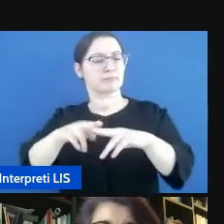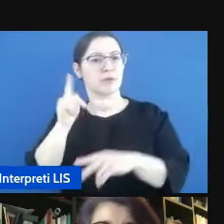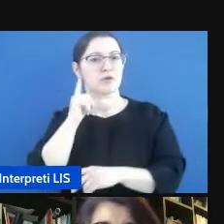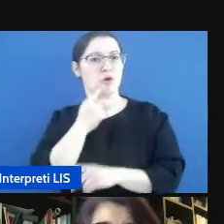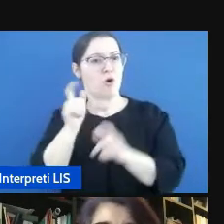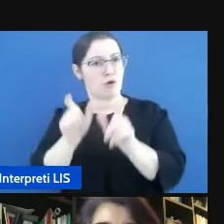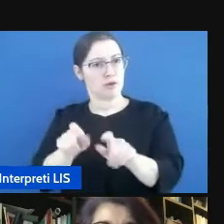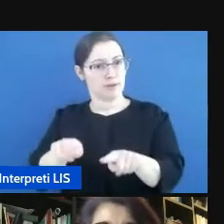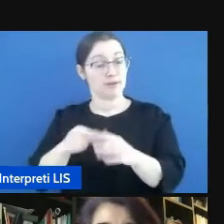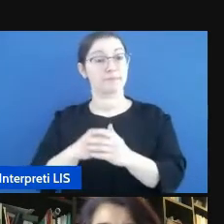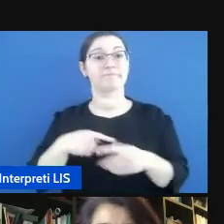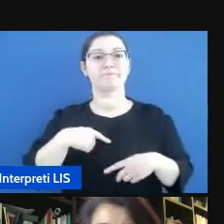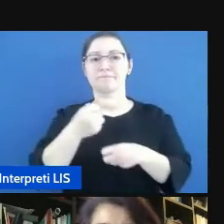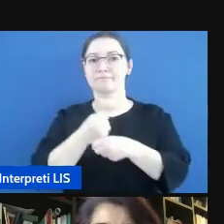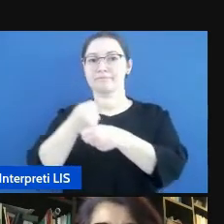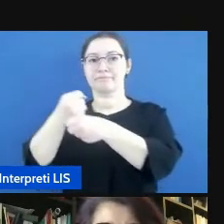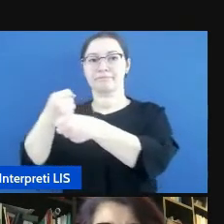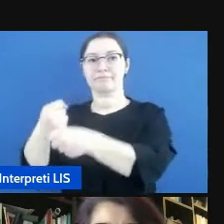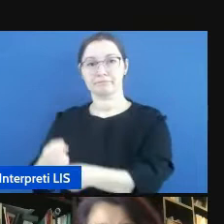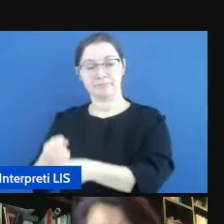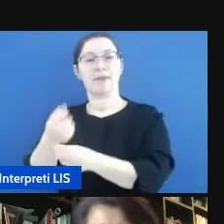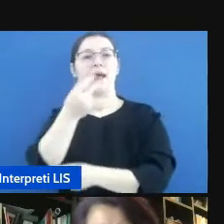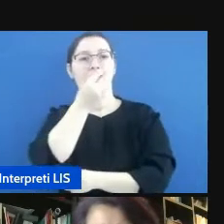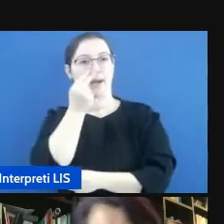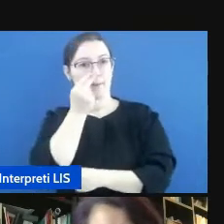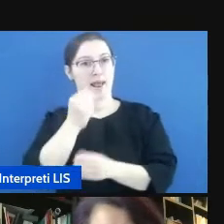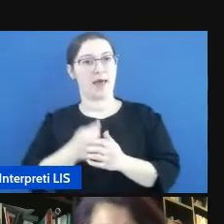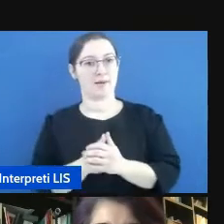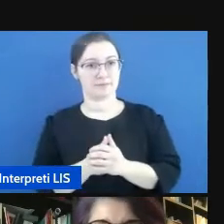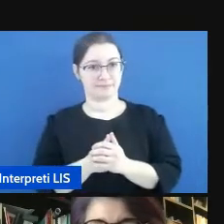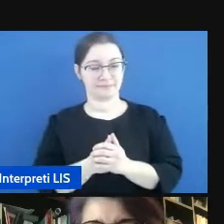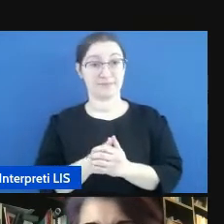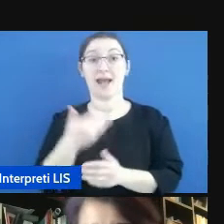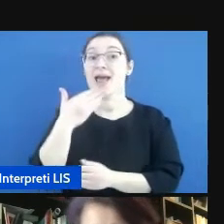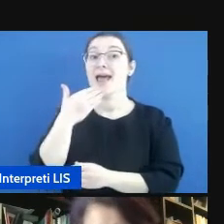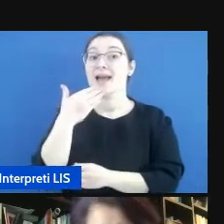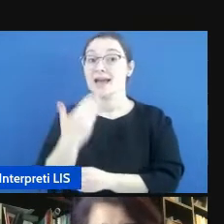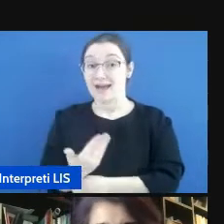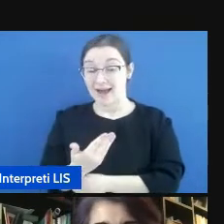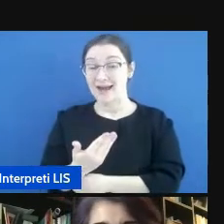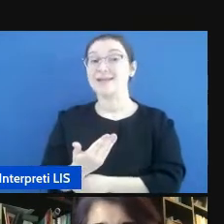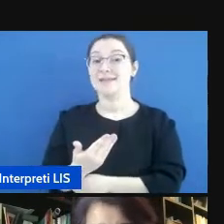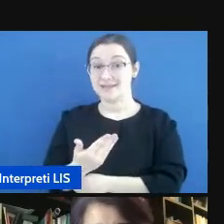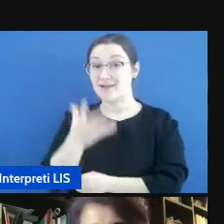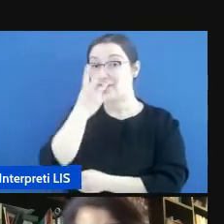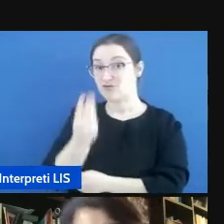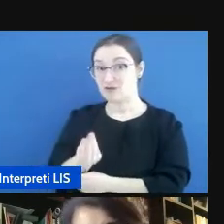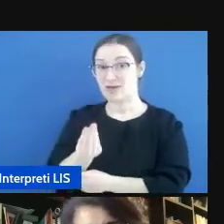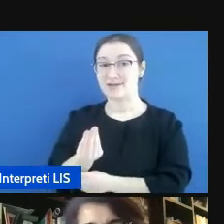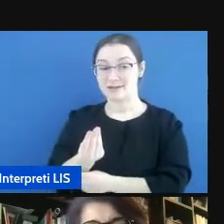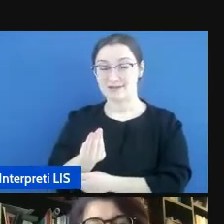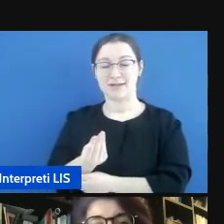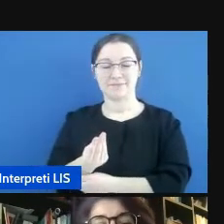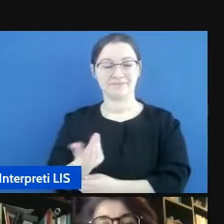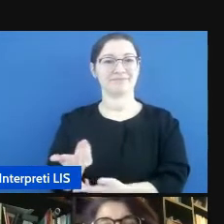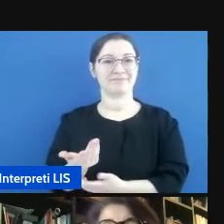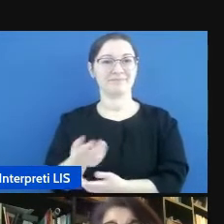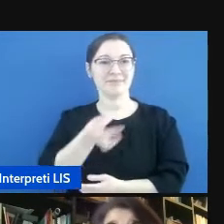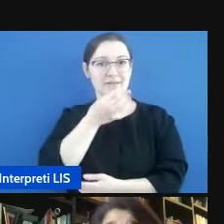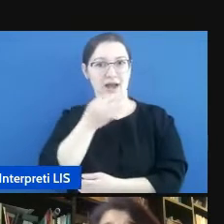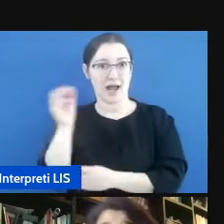Passo la parola a Carmela Grazie Francesca, allora mi passi tu le slide.